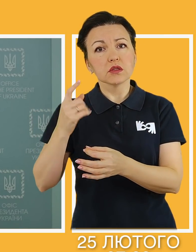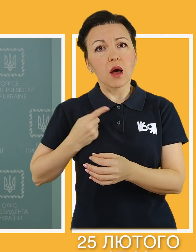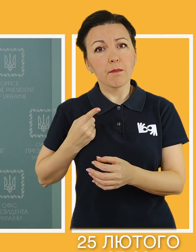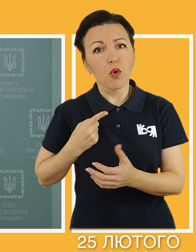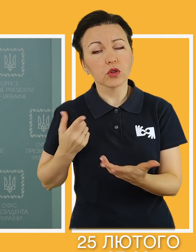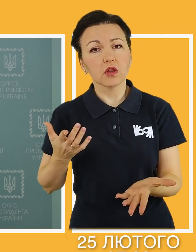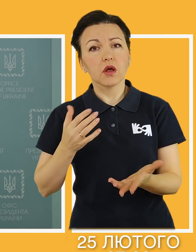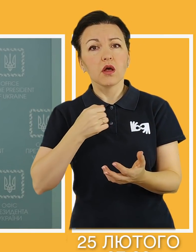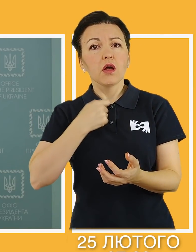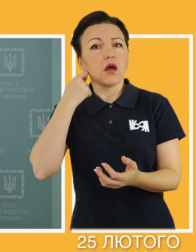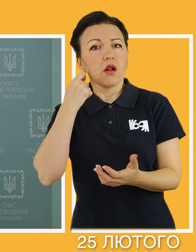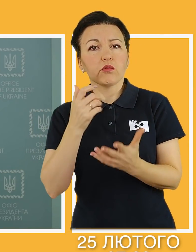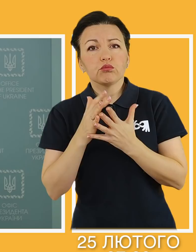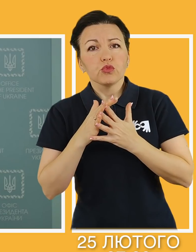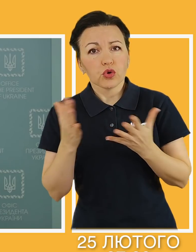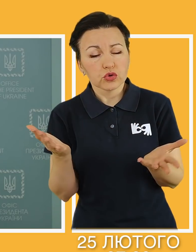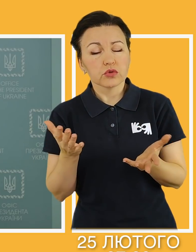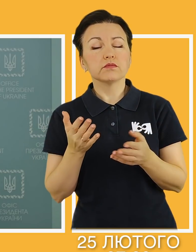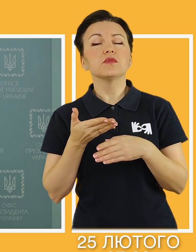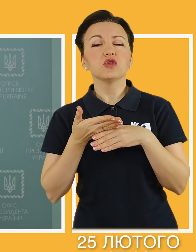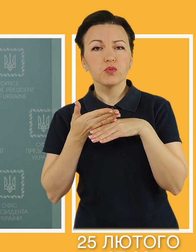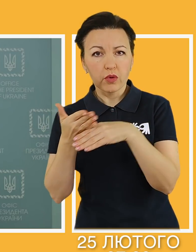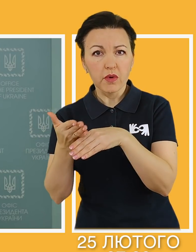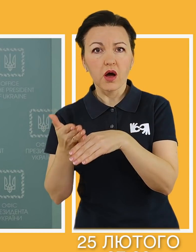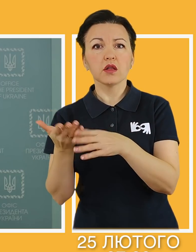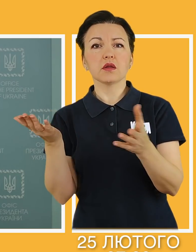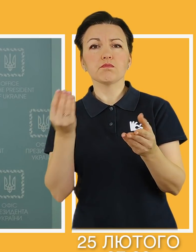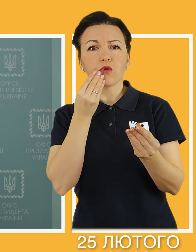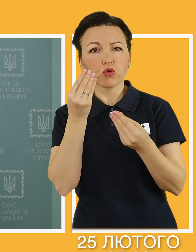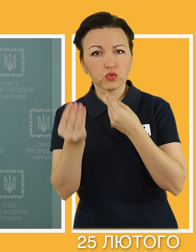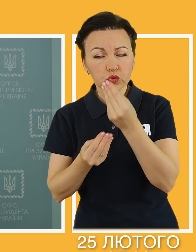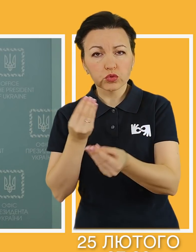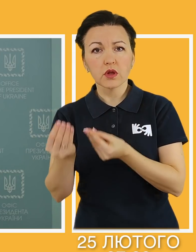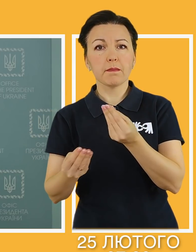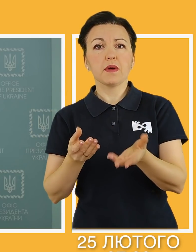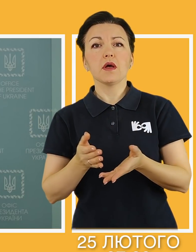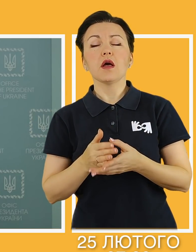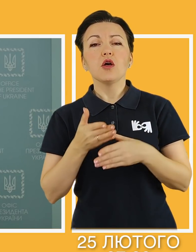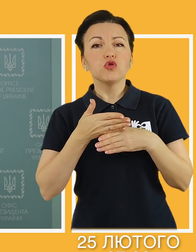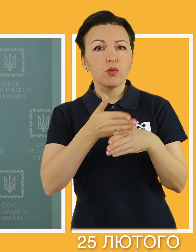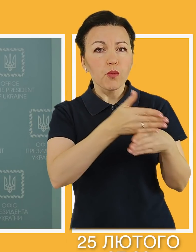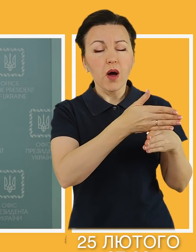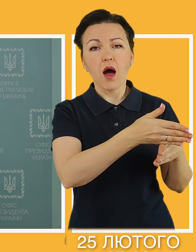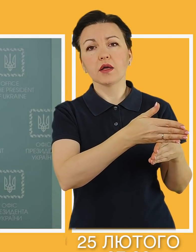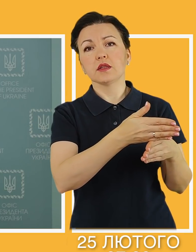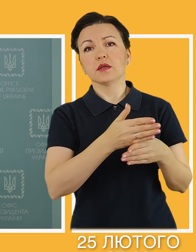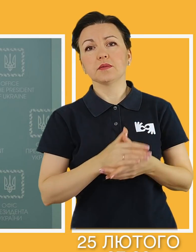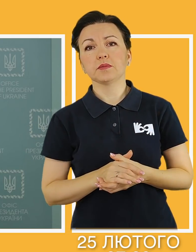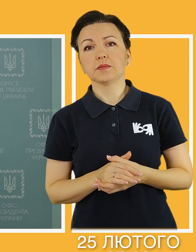Тих, хто самотній, хто старшого віку. Допомагайте їм, допомагайте з продуктами,